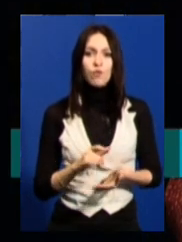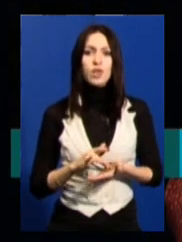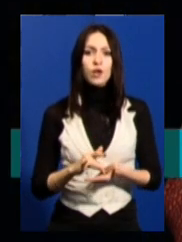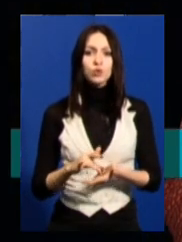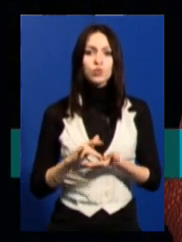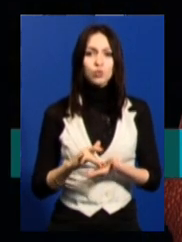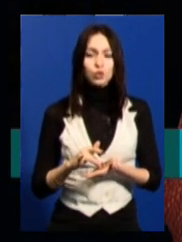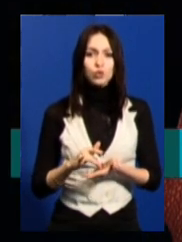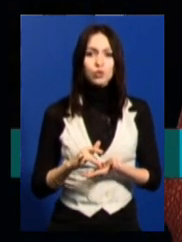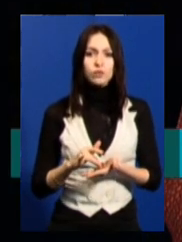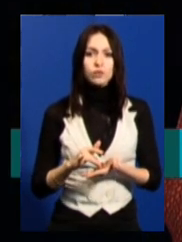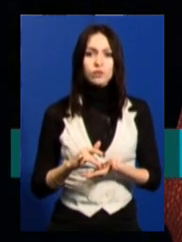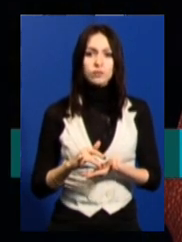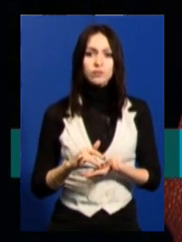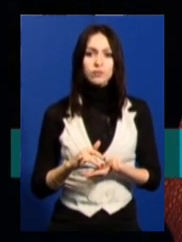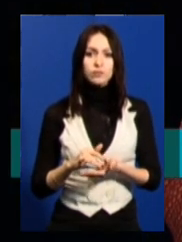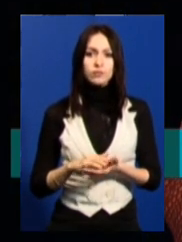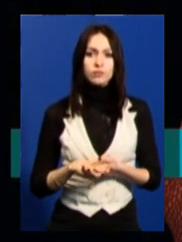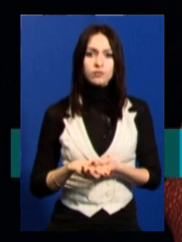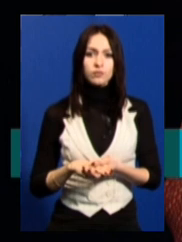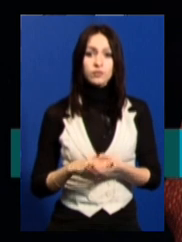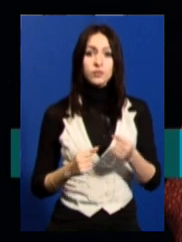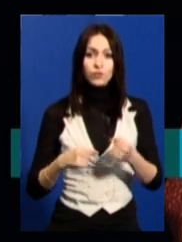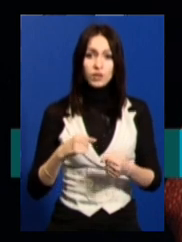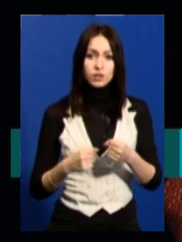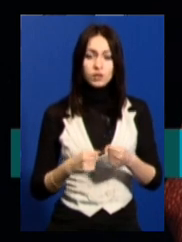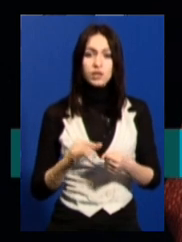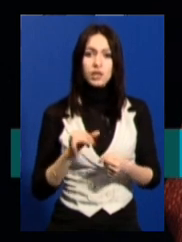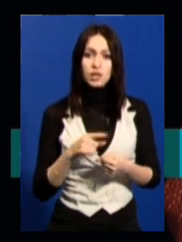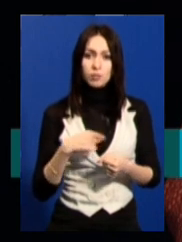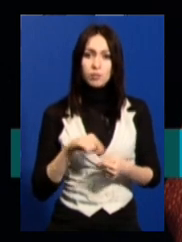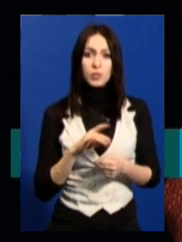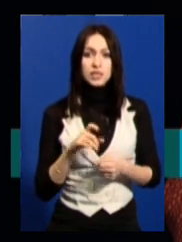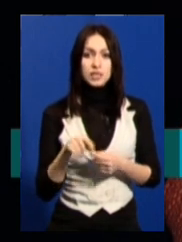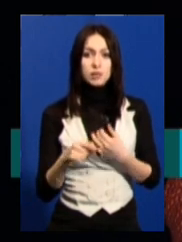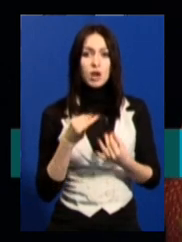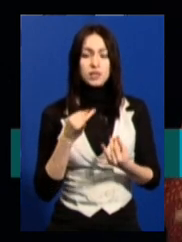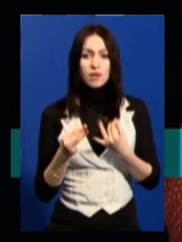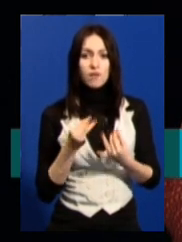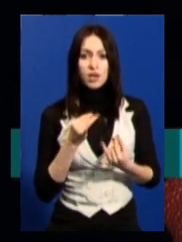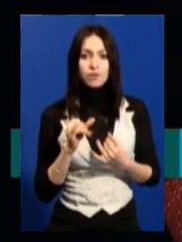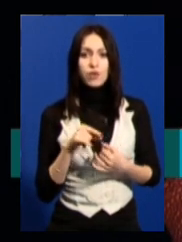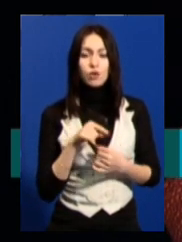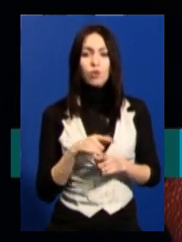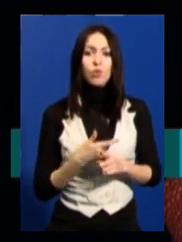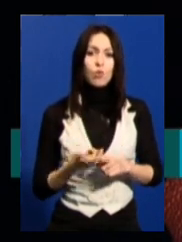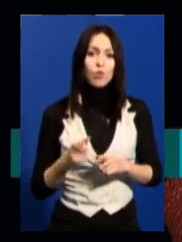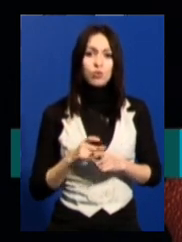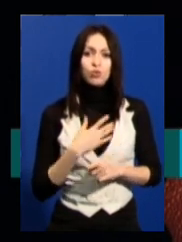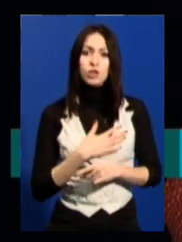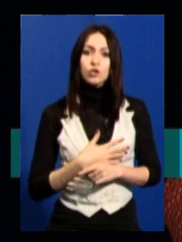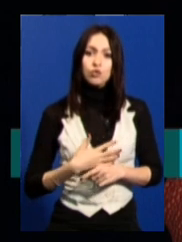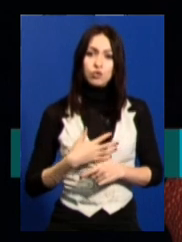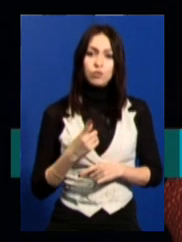водій, і ми з ним розмовляли. Він дуже розчарований,